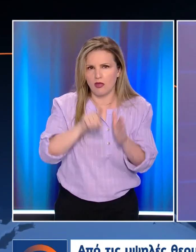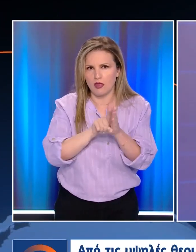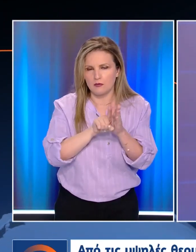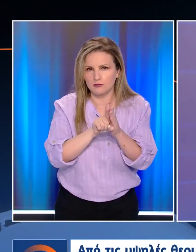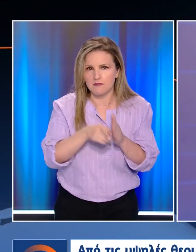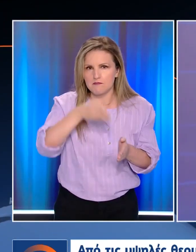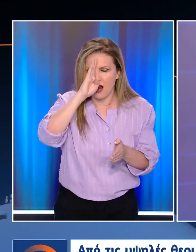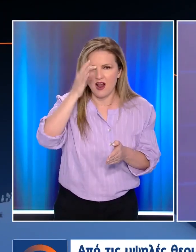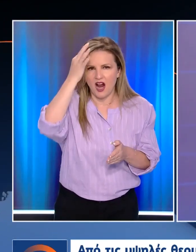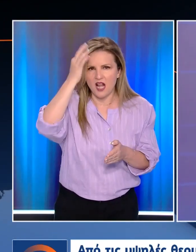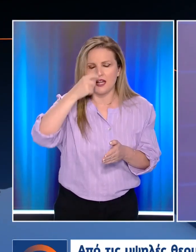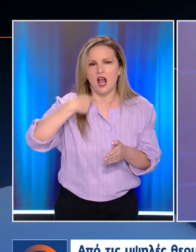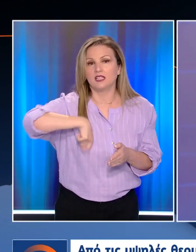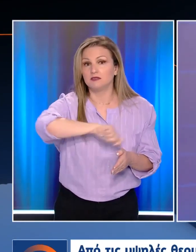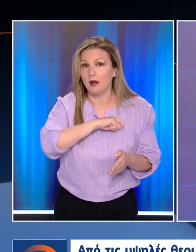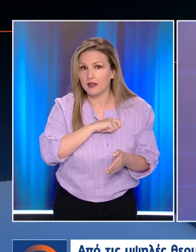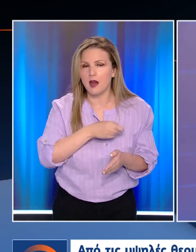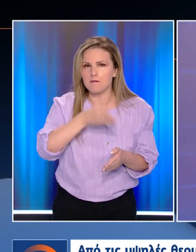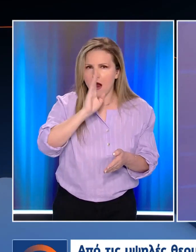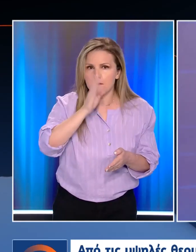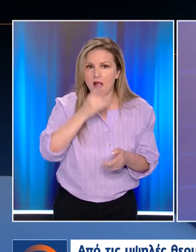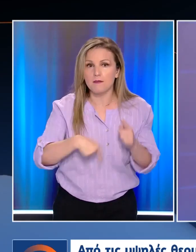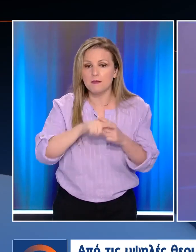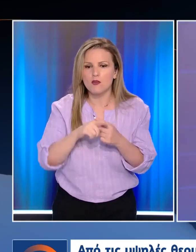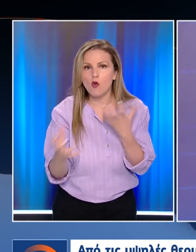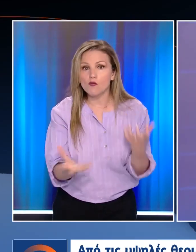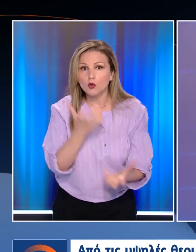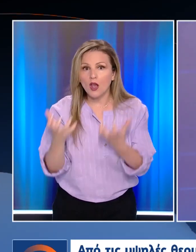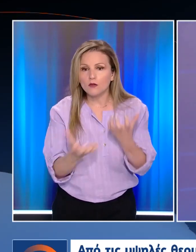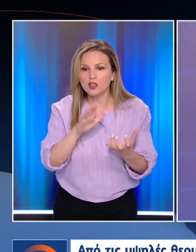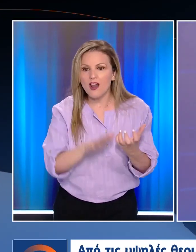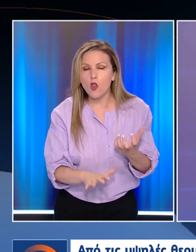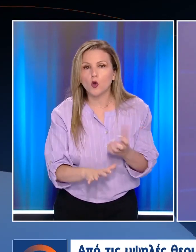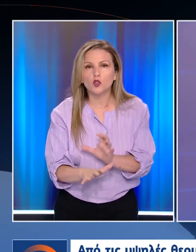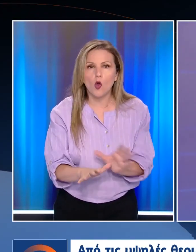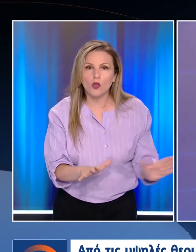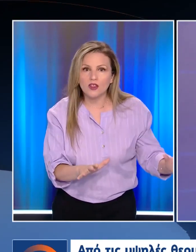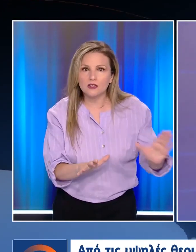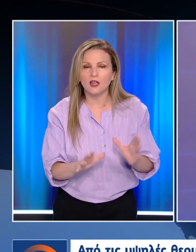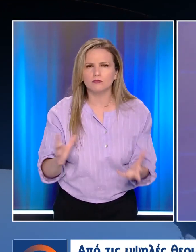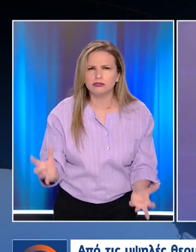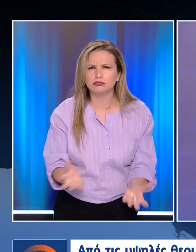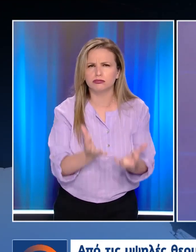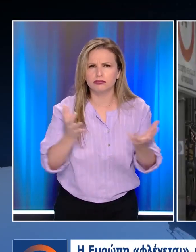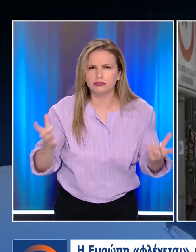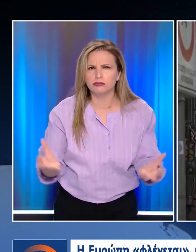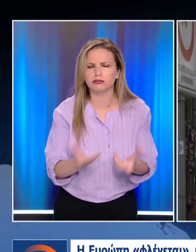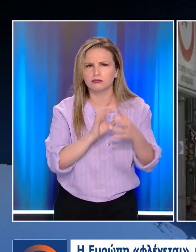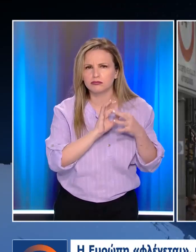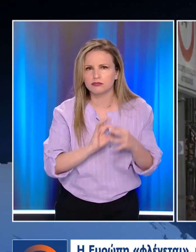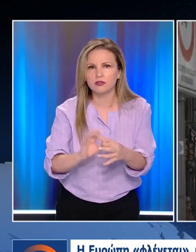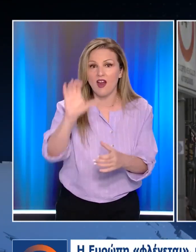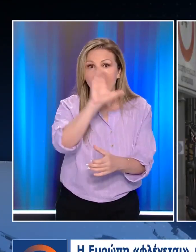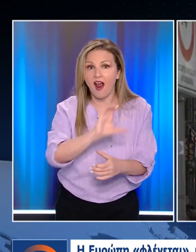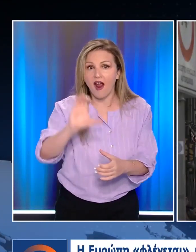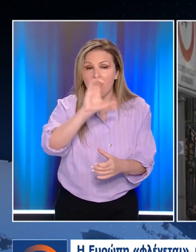δοκιμάζονται Γαλλία και Ισπανία ενώ τα πύρνα μέτωπα στην νοτιοδυτική Ευρώπη μένονται ανεξέλεγκτα. Η Ευρώπη